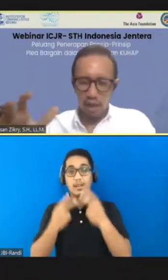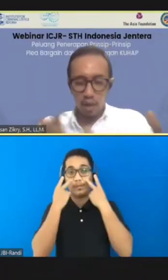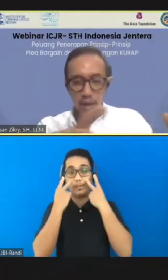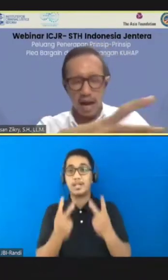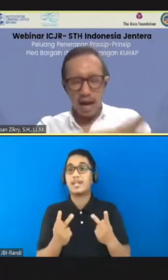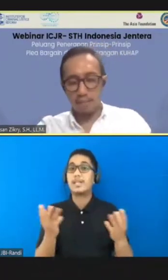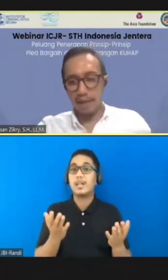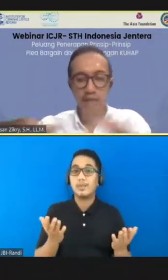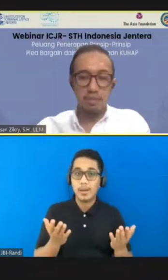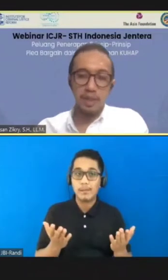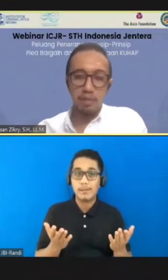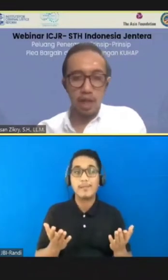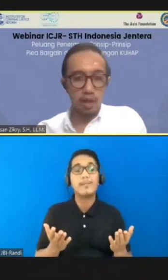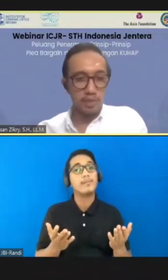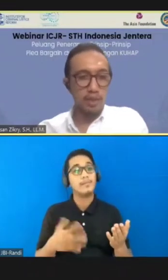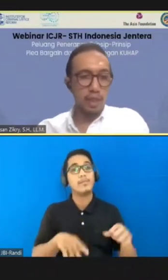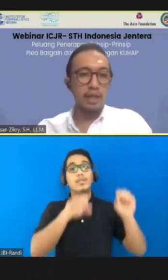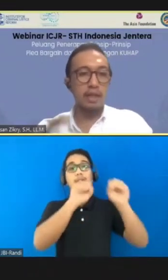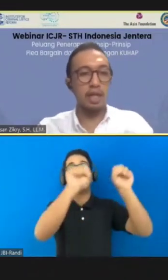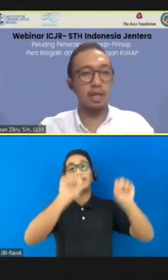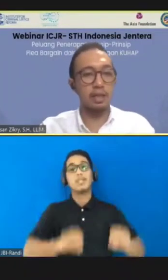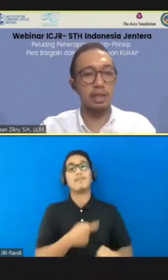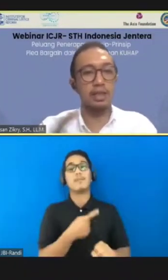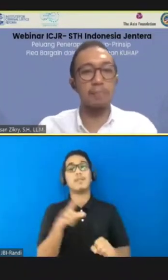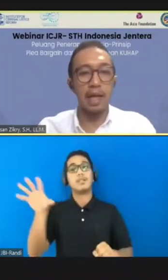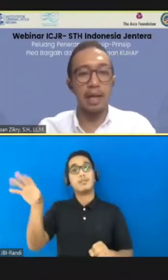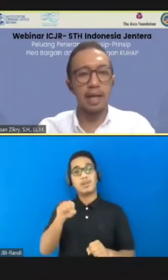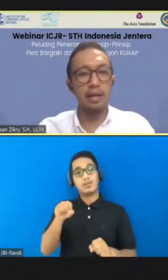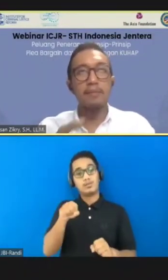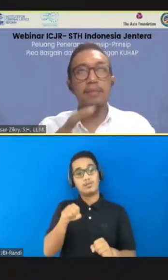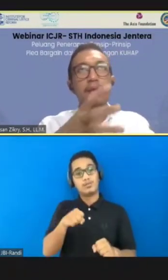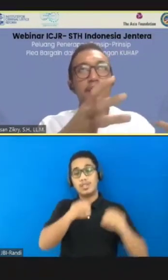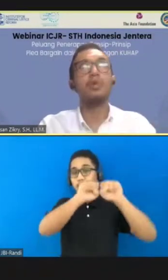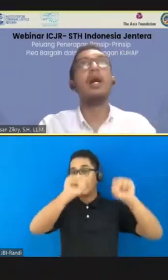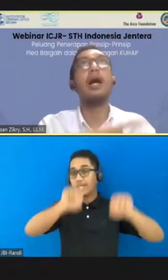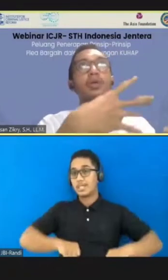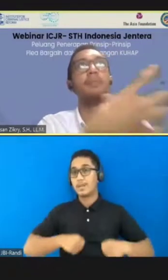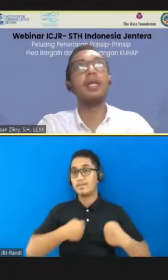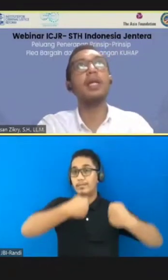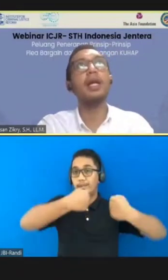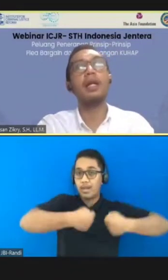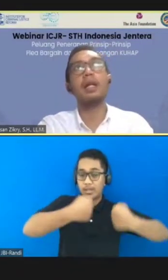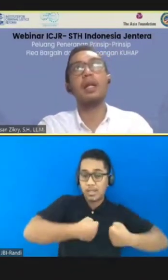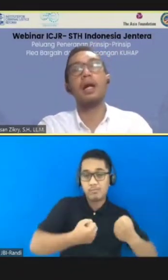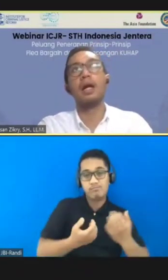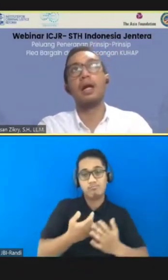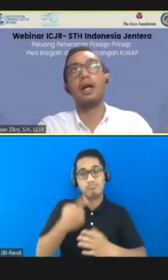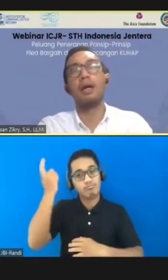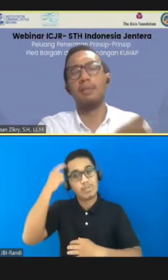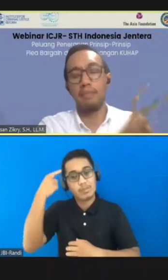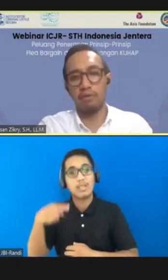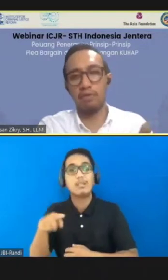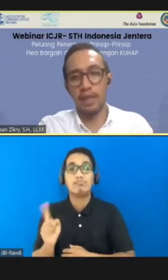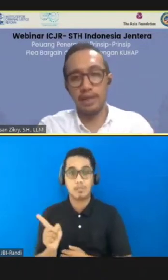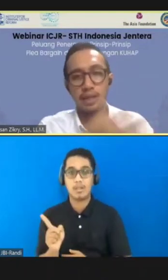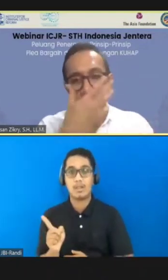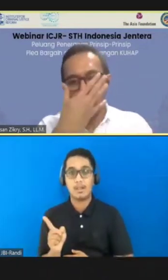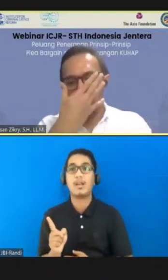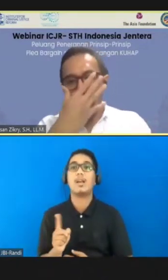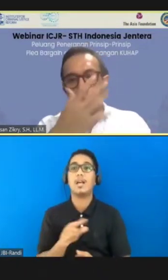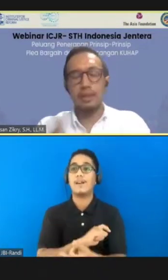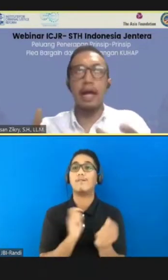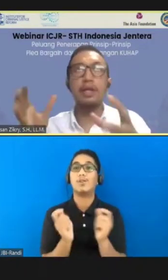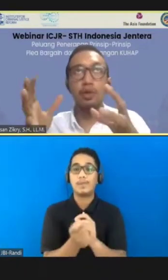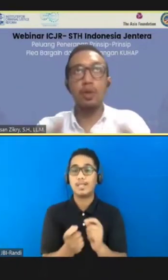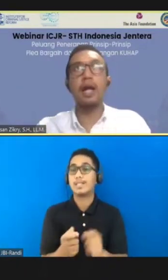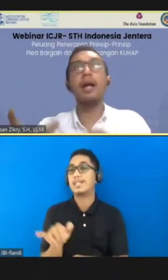dan kalau mekanisme ini mau diadopsi, maka sistem penahanan juga harus dipikirkan reformasinya.